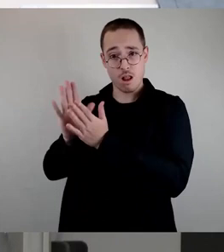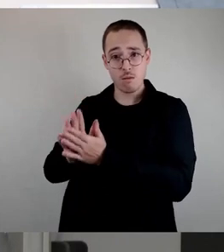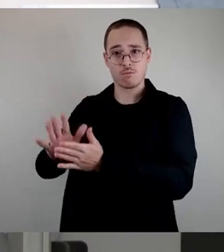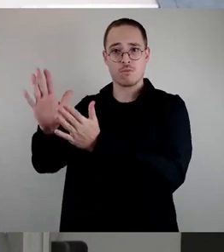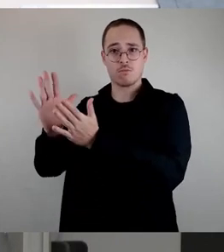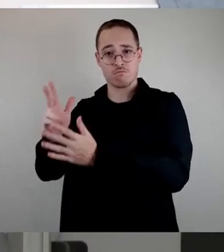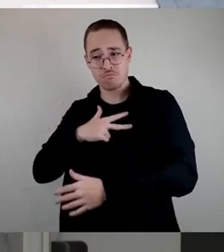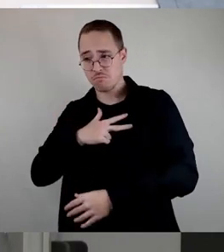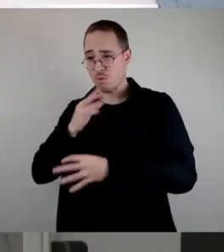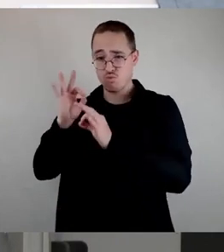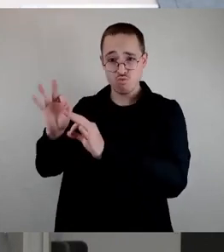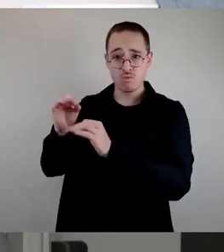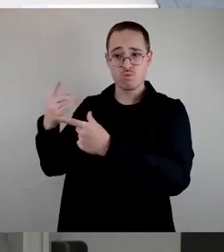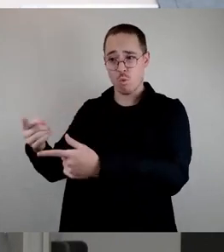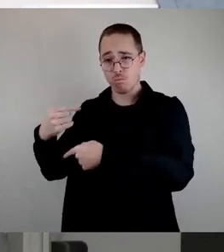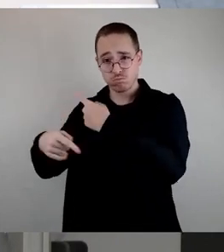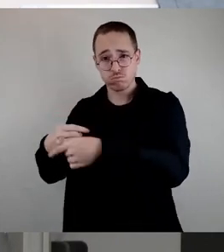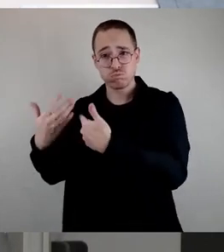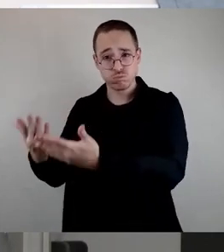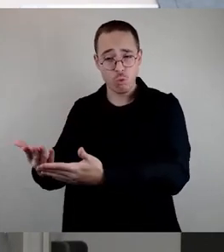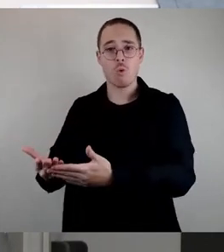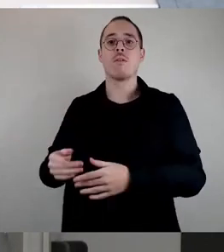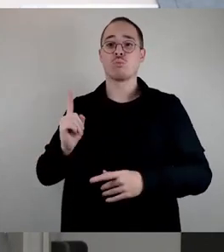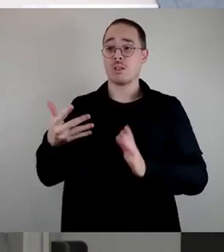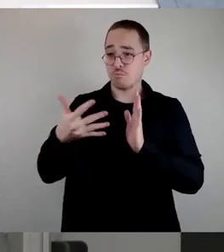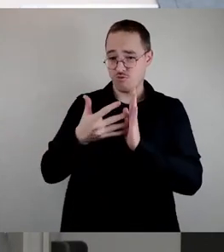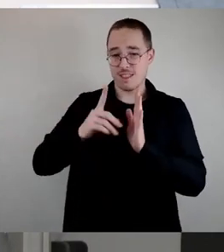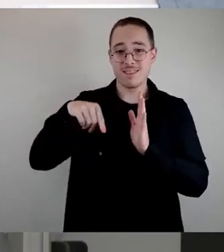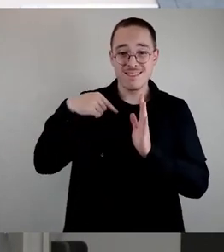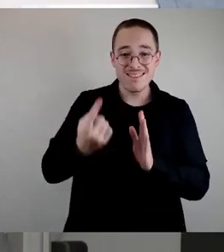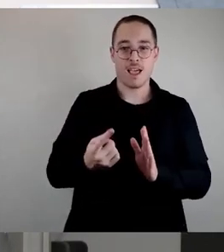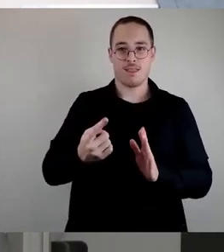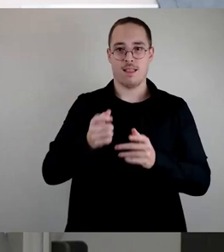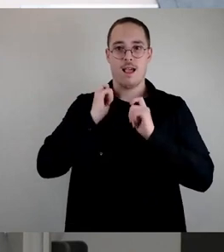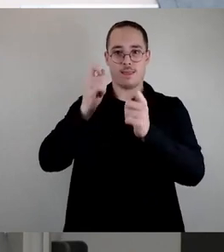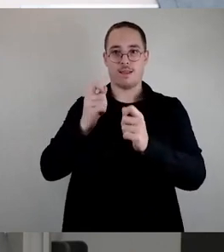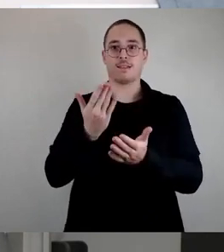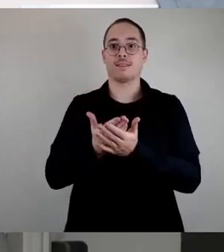Aktuell ist es für den Antrag zu früh. Unsere Fraktion lehnt diesen Antrag zum heutigen Zeitpunkt ab.